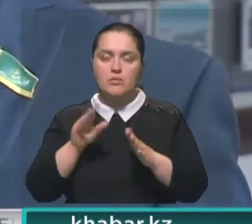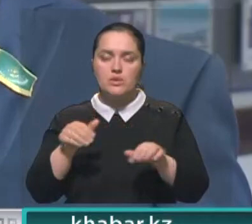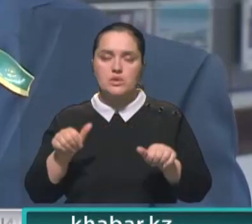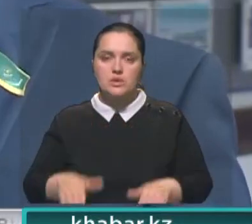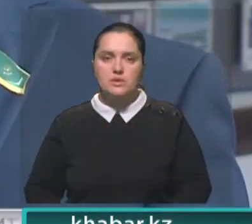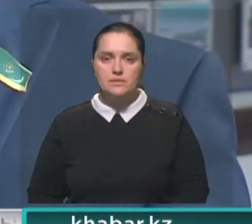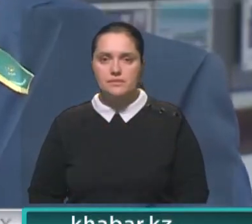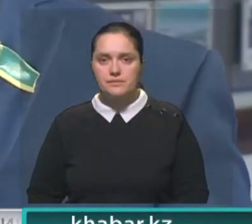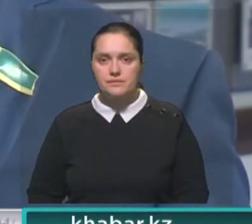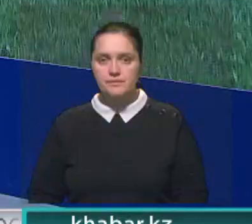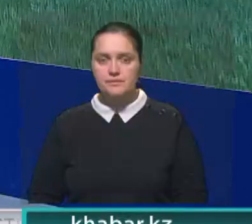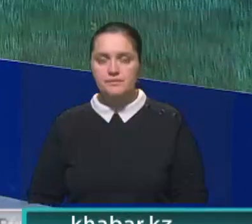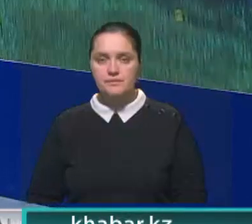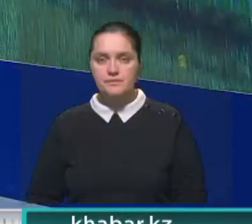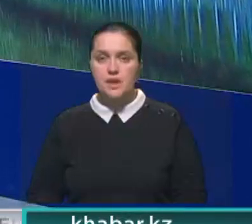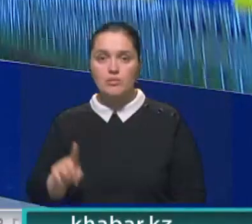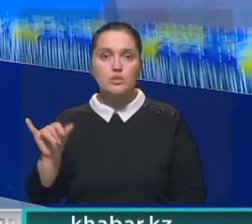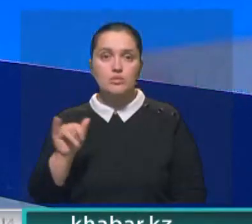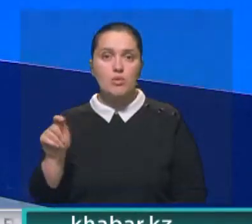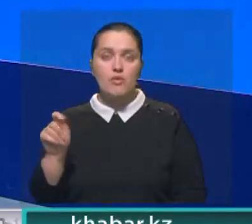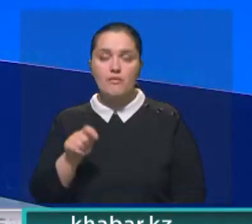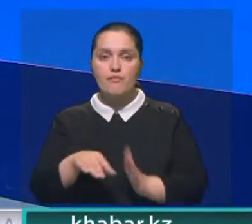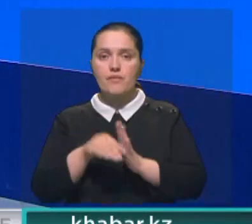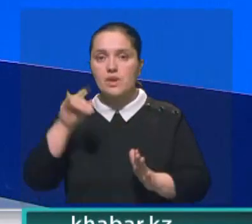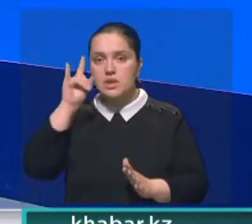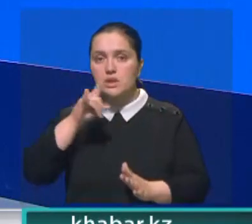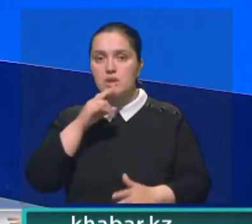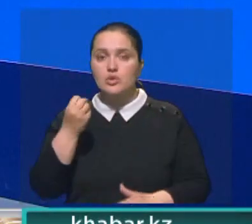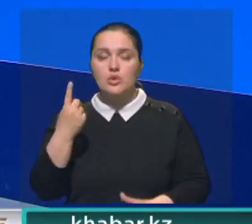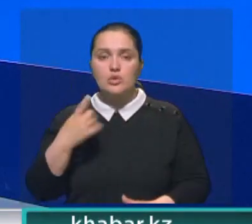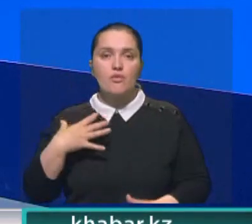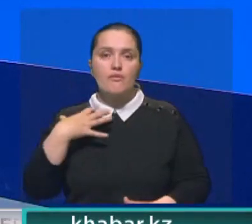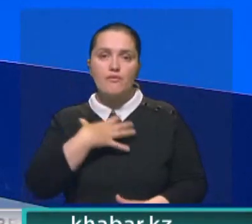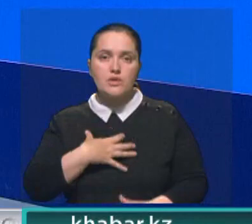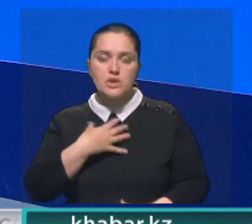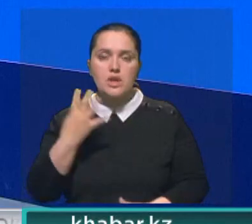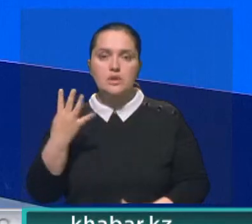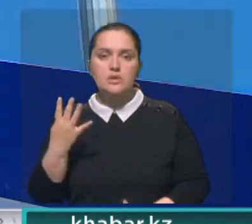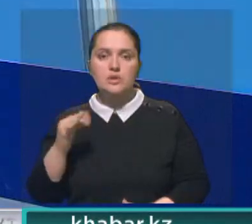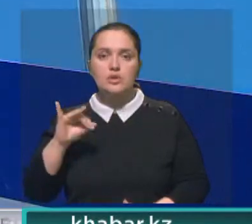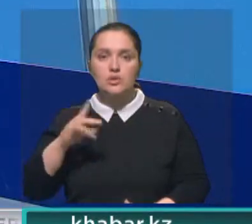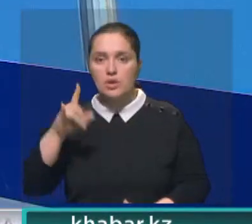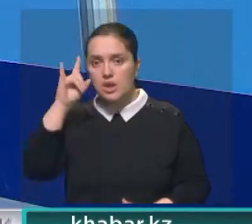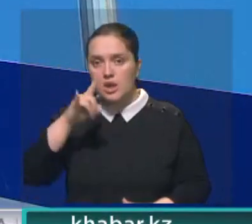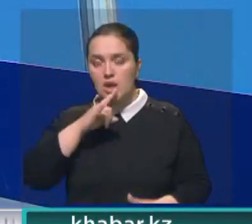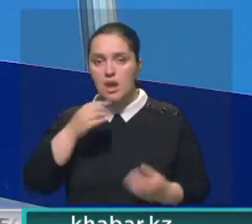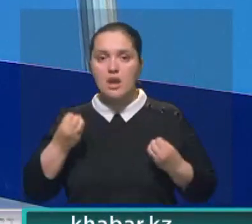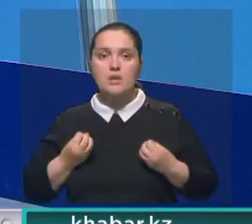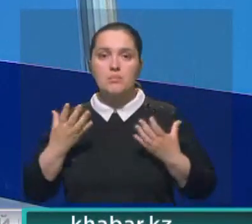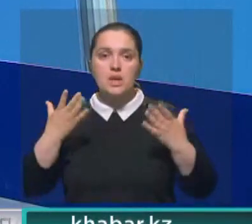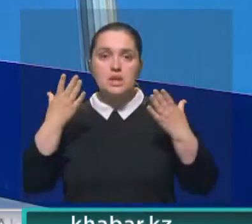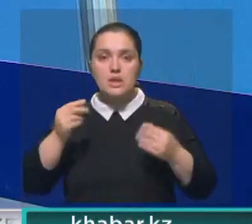решать. В эти выходные, помимо референдума, казахстанцев ждет еще одно важное для страны событие. 4